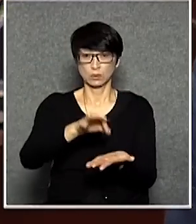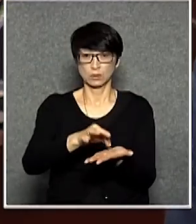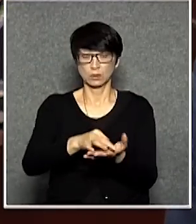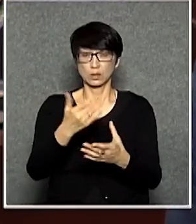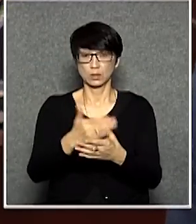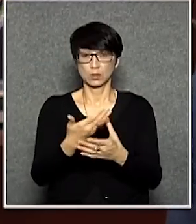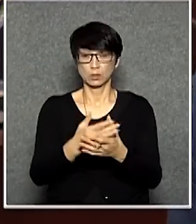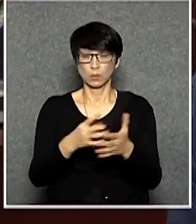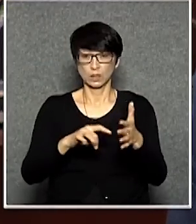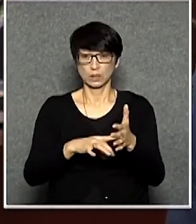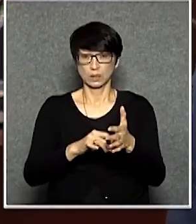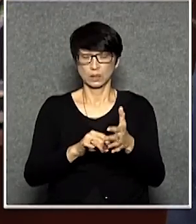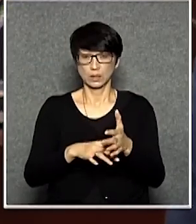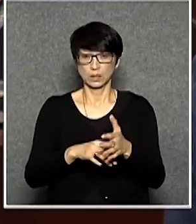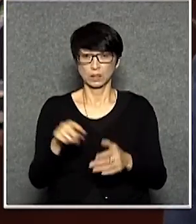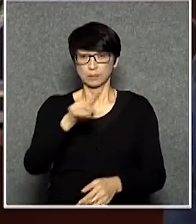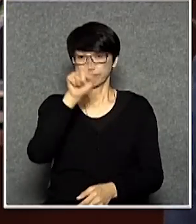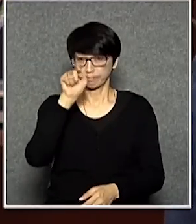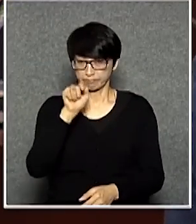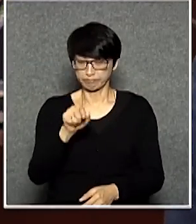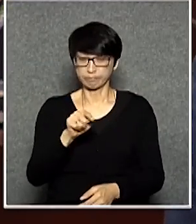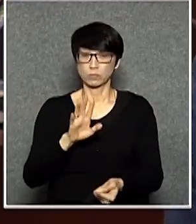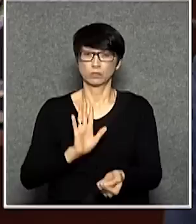子系統的問題是出現這個